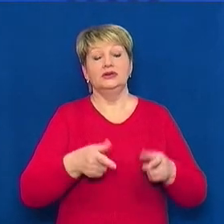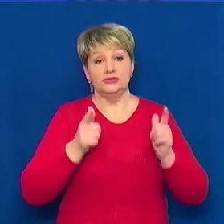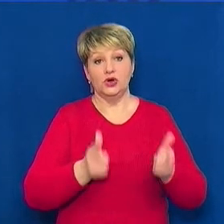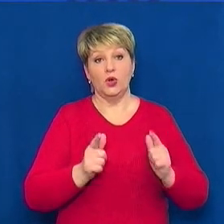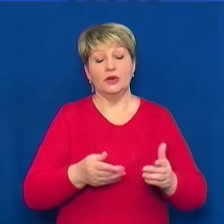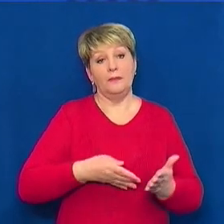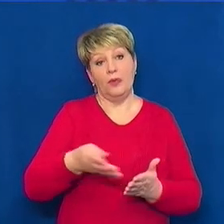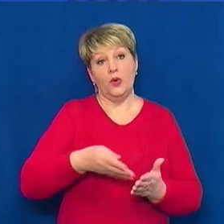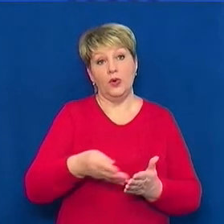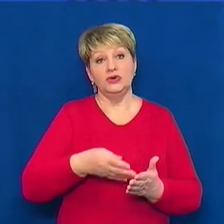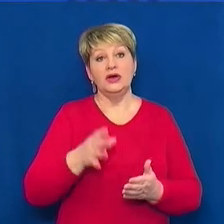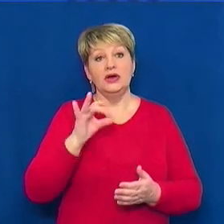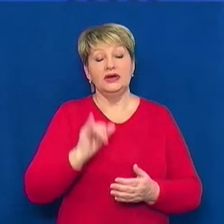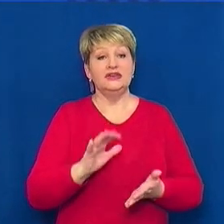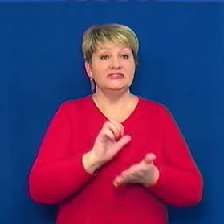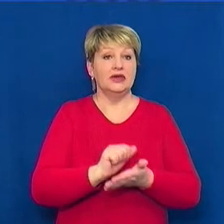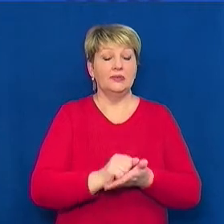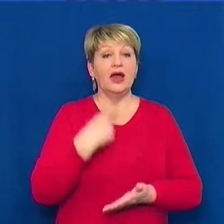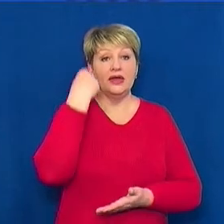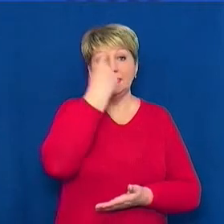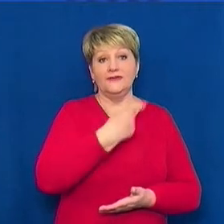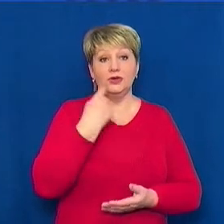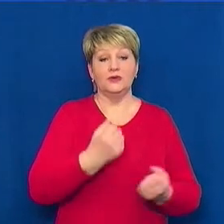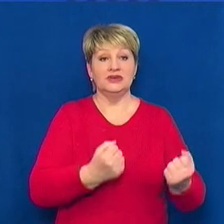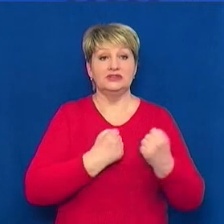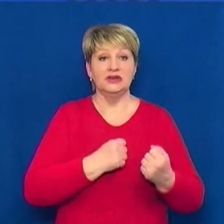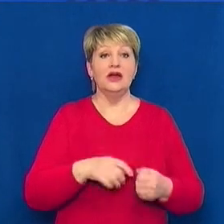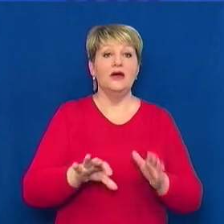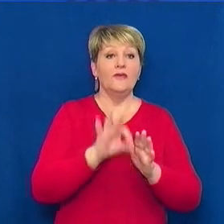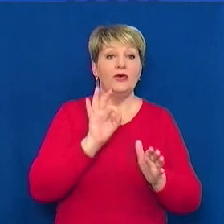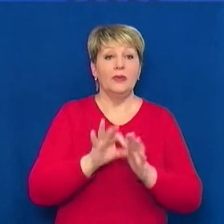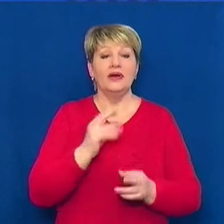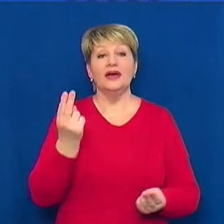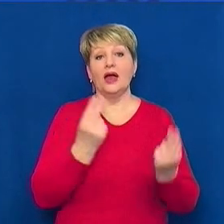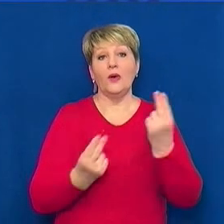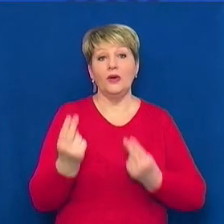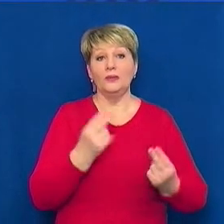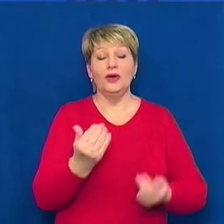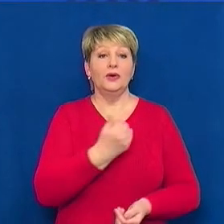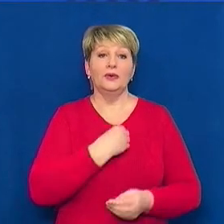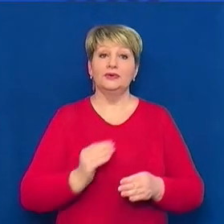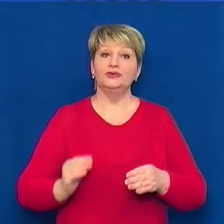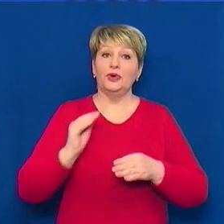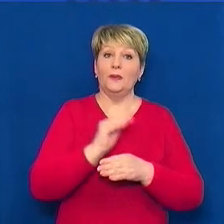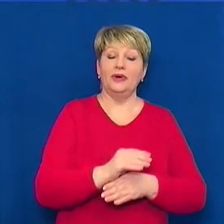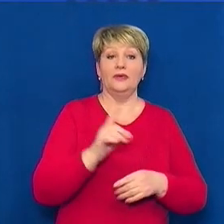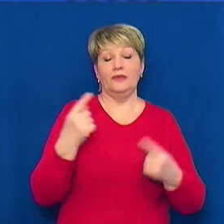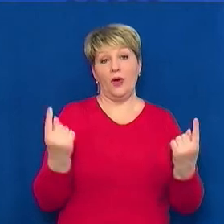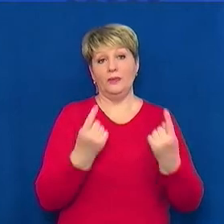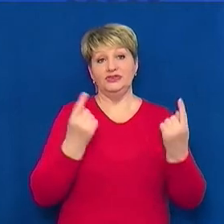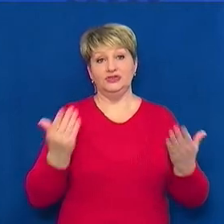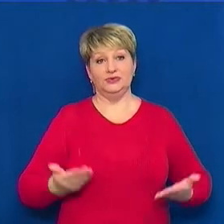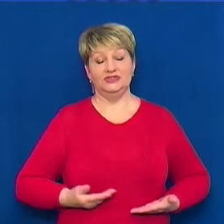одягу і зайнятися засобами індивідуального захисту. Для них обирає кольорові принти та, каже, хоче додати фарб у будене життя.